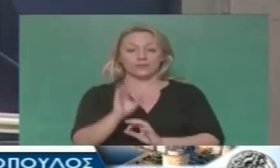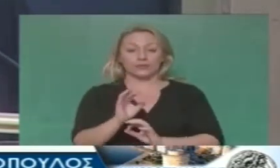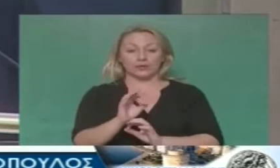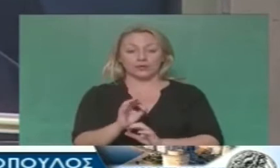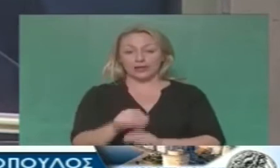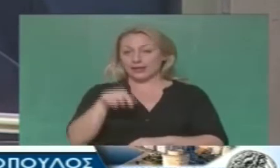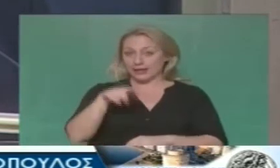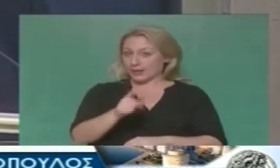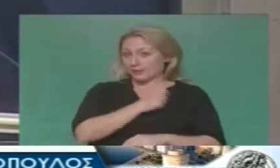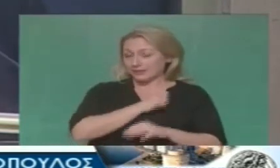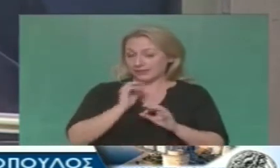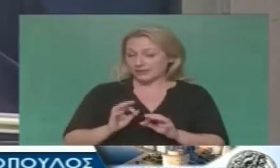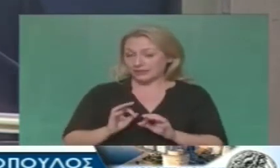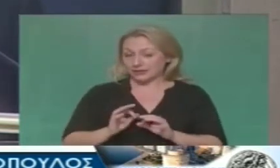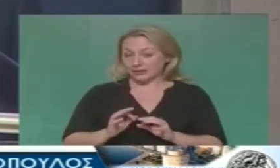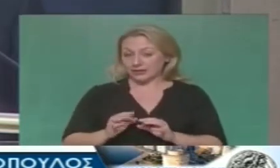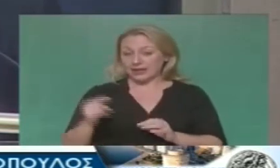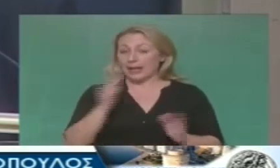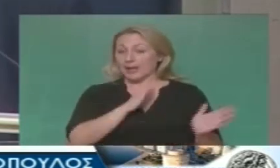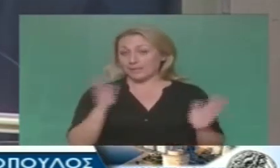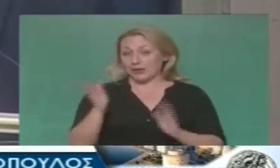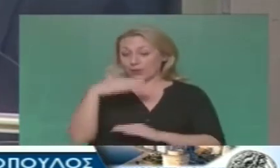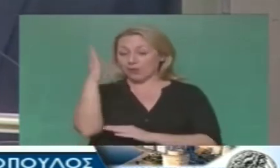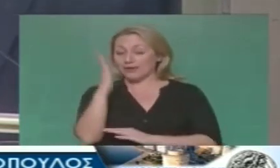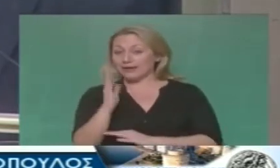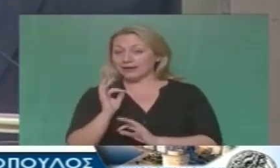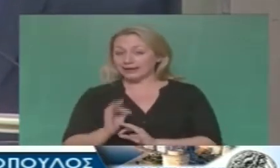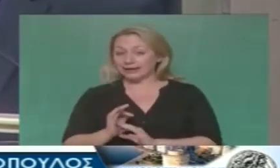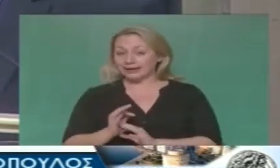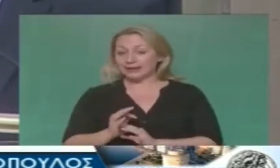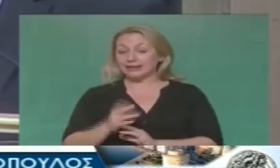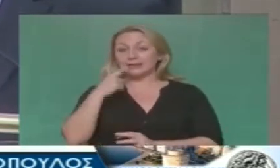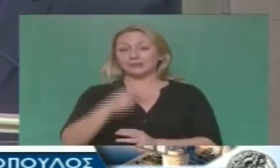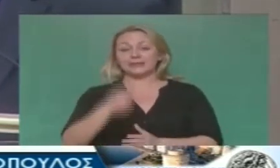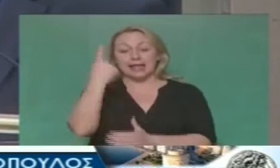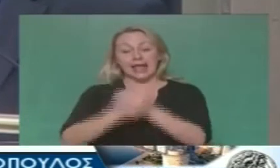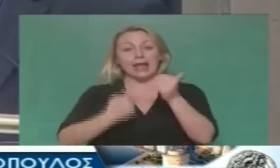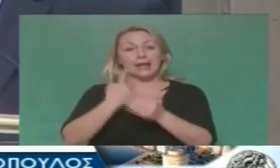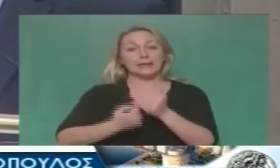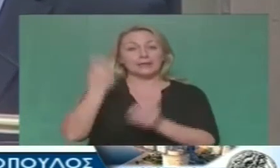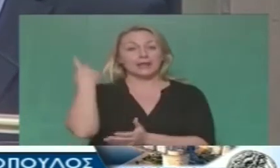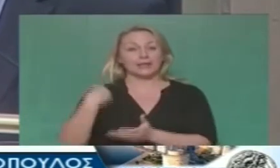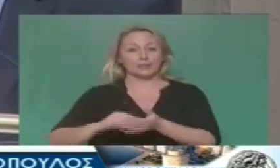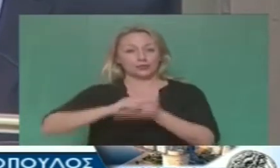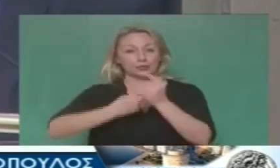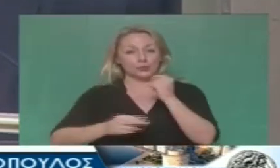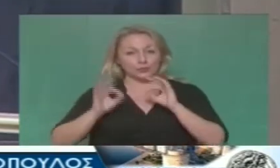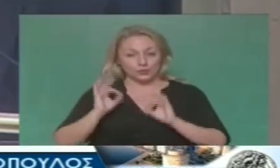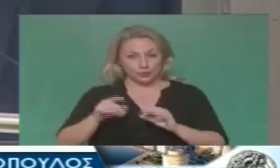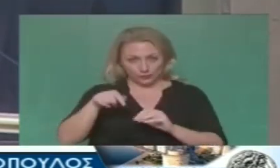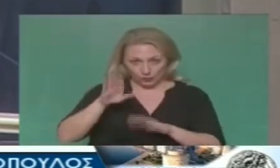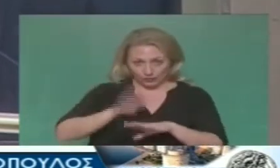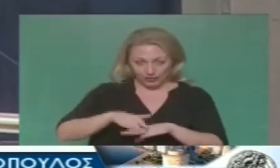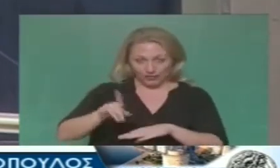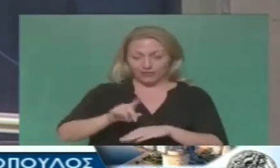πιστεύετε, μονάχα η φάση της κρίσης του δημοσιονομικών ελλημάτων κτλ. Δεν είναι μονάχα αυτό.